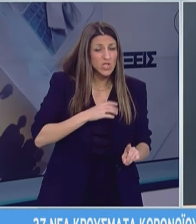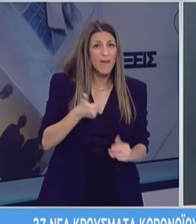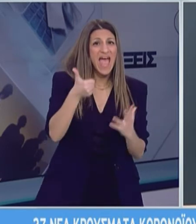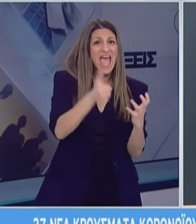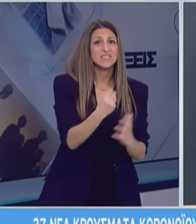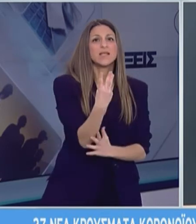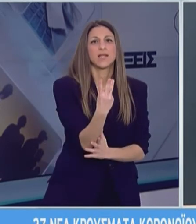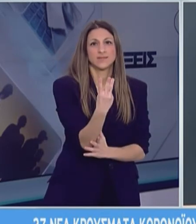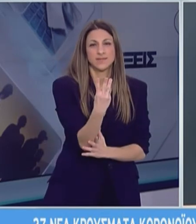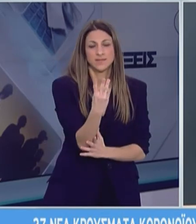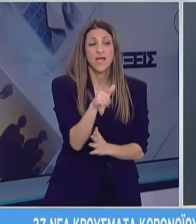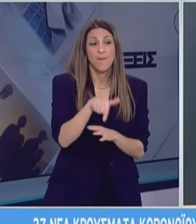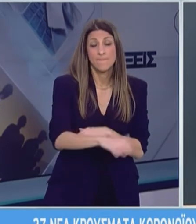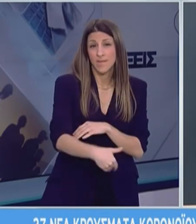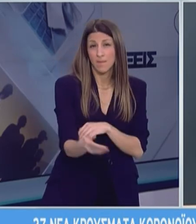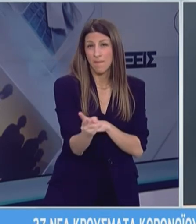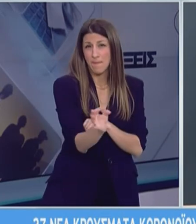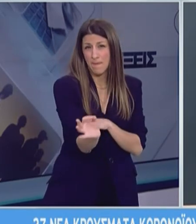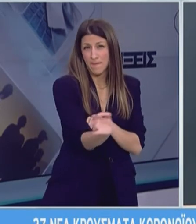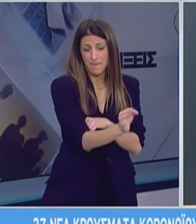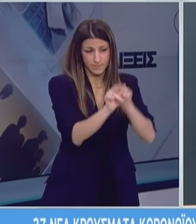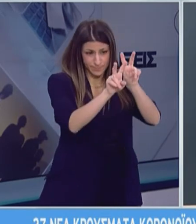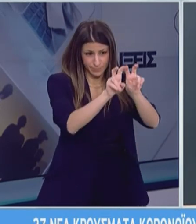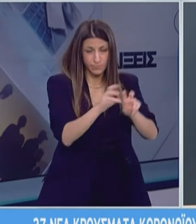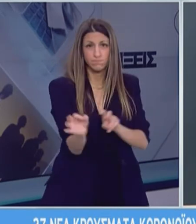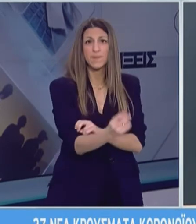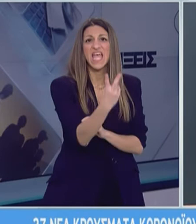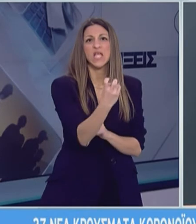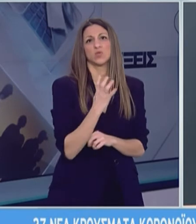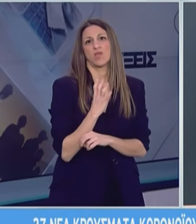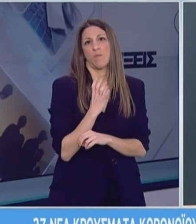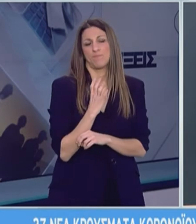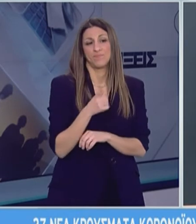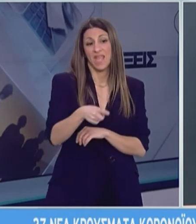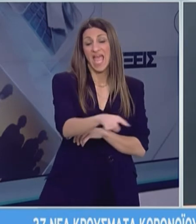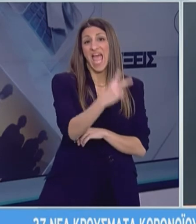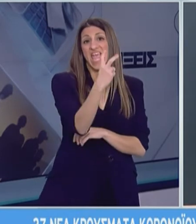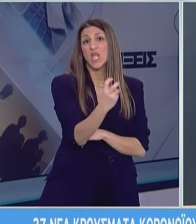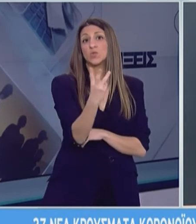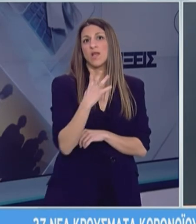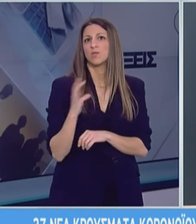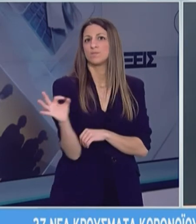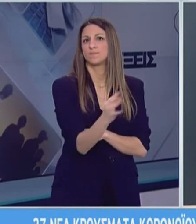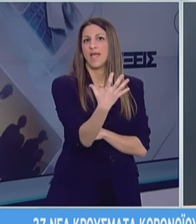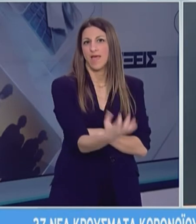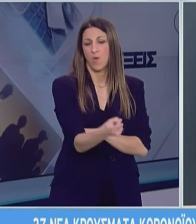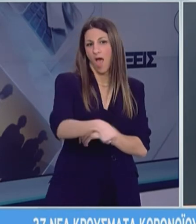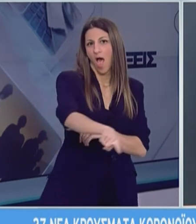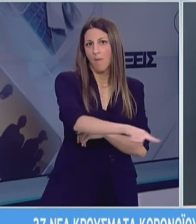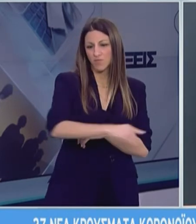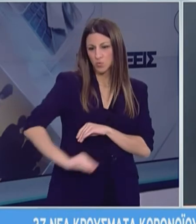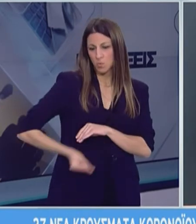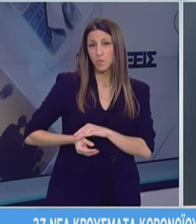από αυτούς είναι θετικοί στον ιό COVID-19. Επισημένει ότι κανένα από τα 23 άτομα που βρέθηκαν θετικά στον ιό δεν νοση,